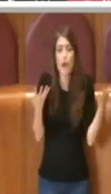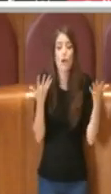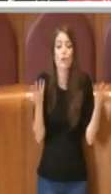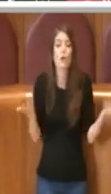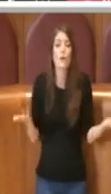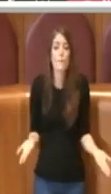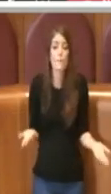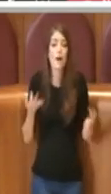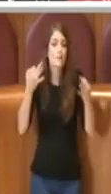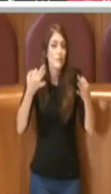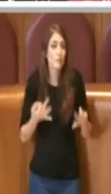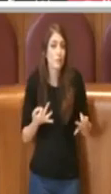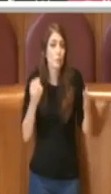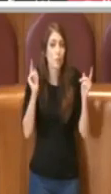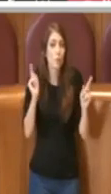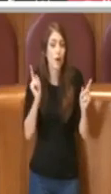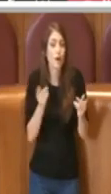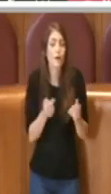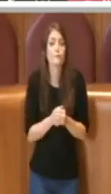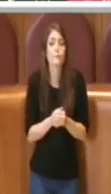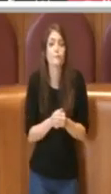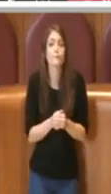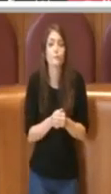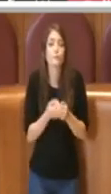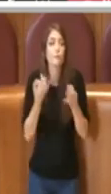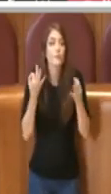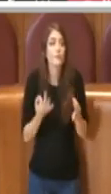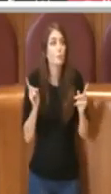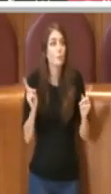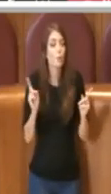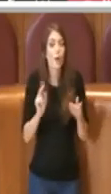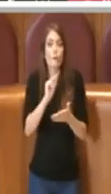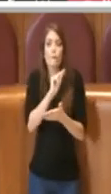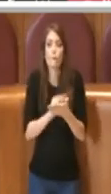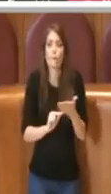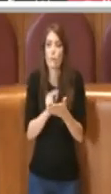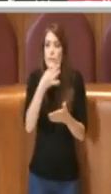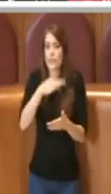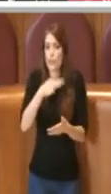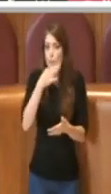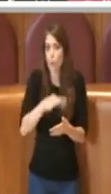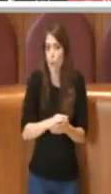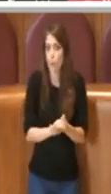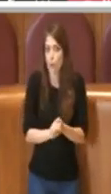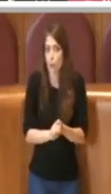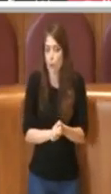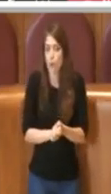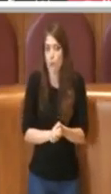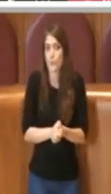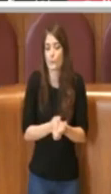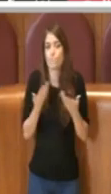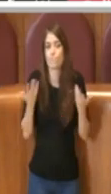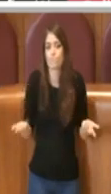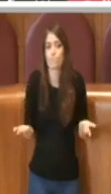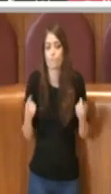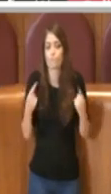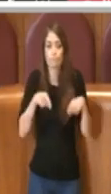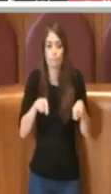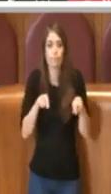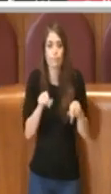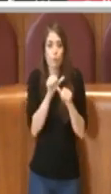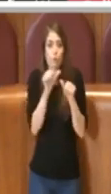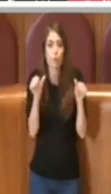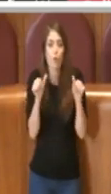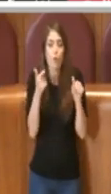votabile. Ecco, quindi su questo solo per